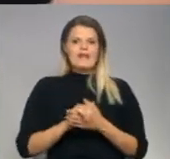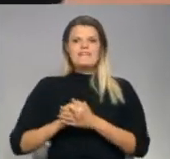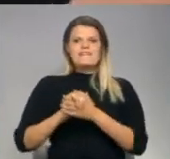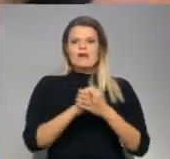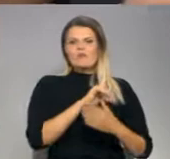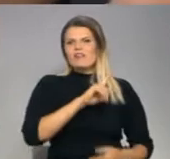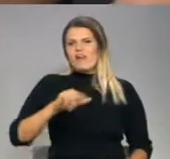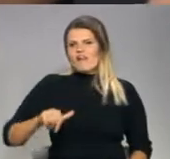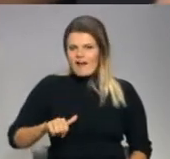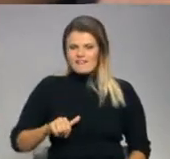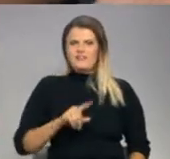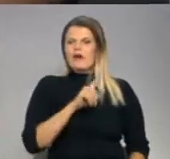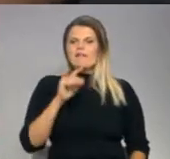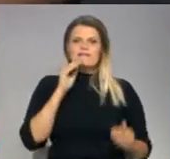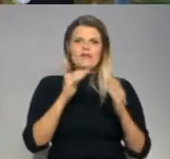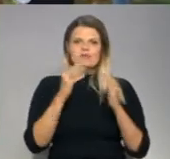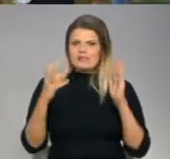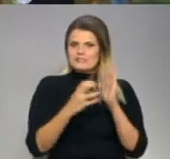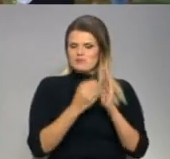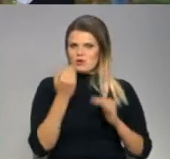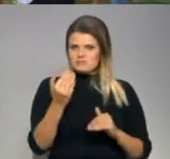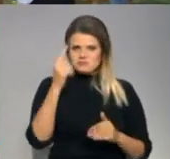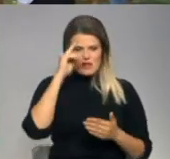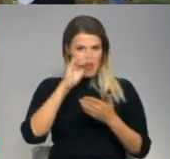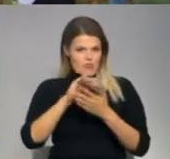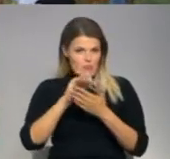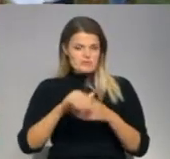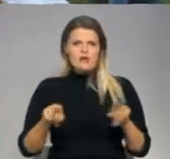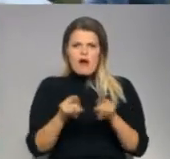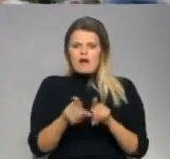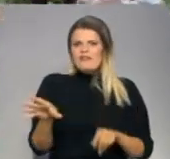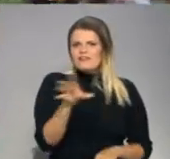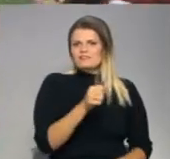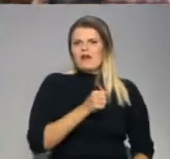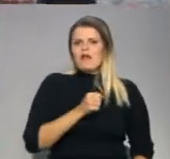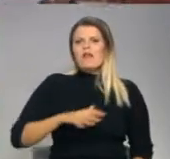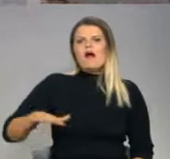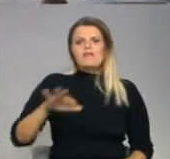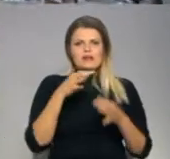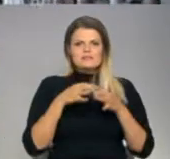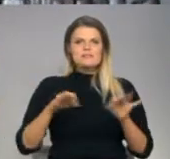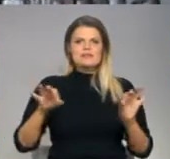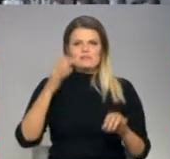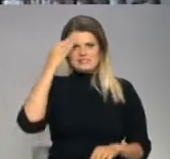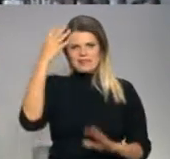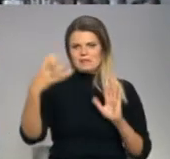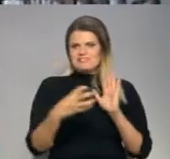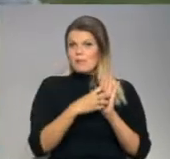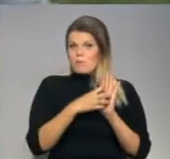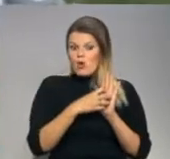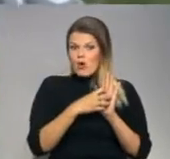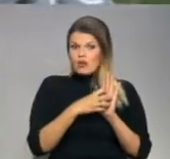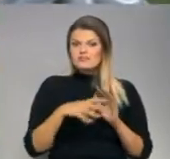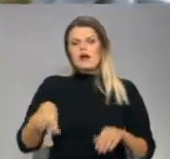Latvijai ir ne tikai reizeknas atpazīstamības zīmos, bet arī visas Latgales un latgaliešu brīvības un cerības simbols.